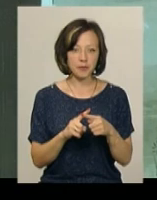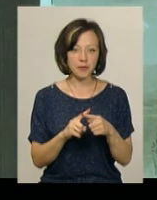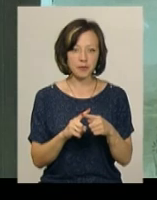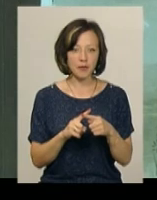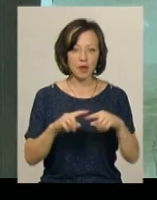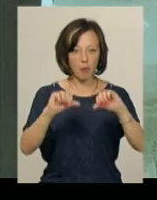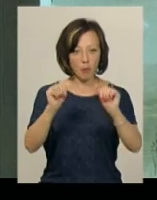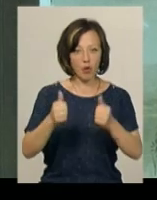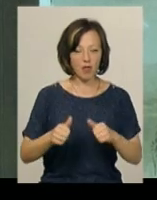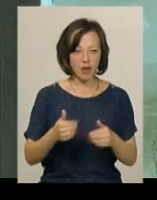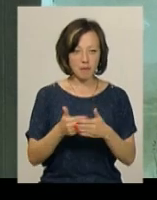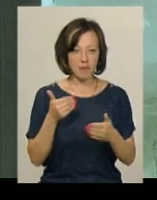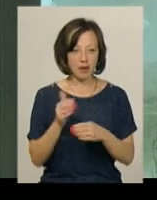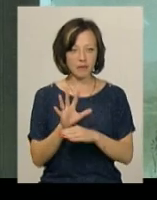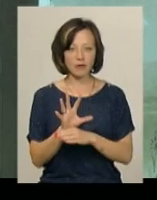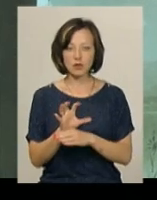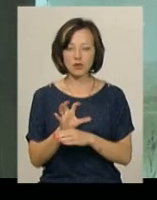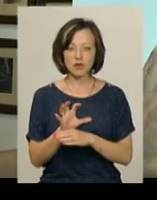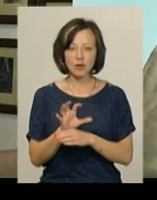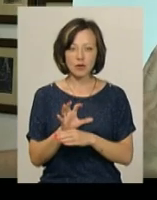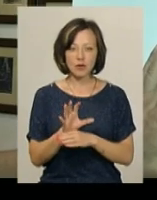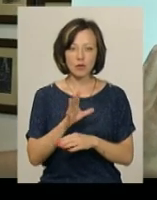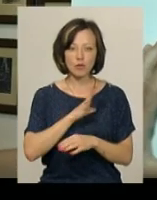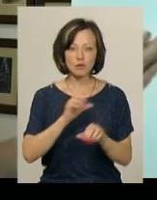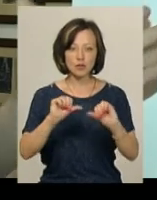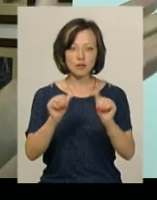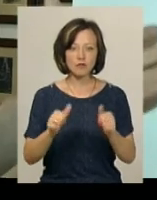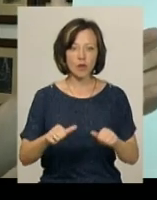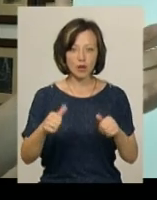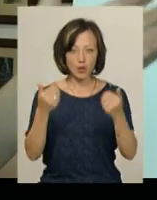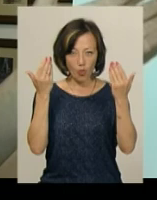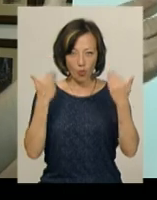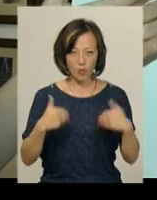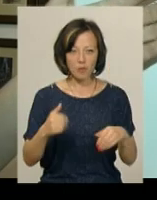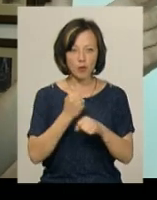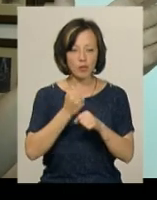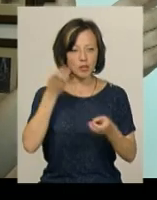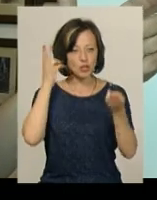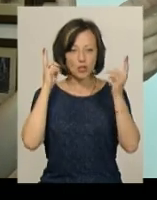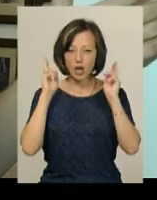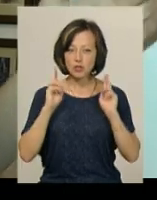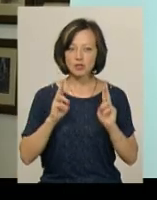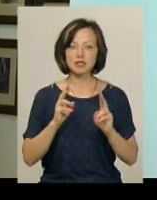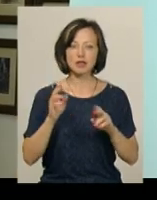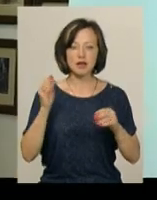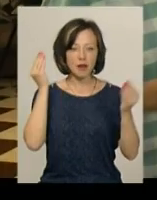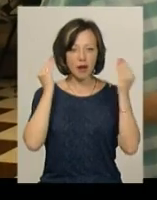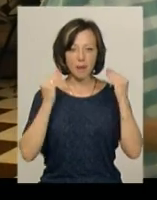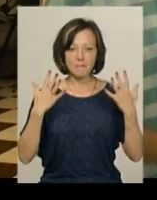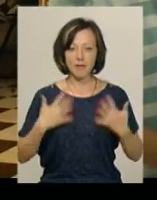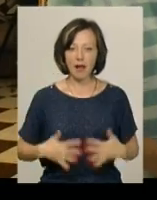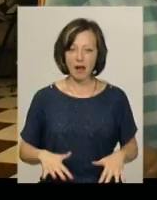модель перед тим, як фотографувати, був створений образ. І робилась зачіска, робилась платя,